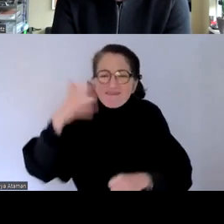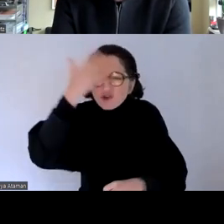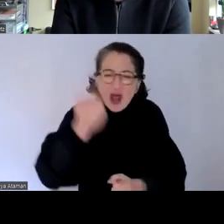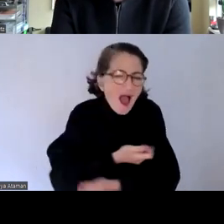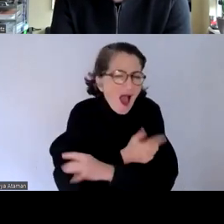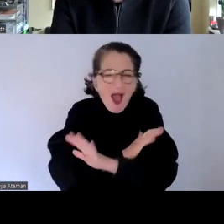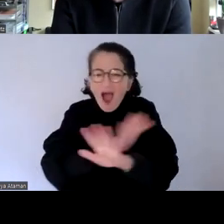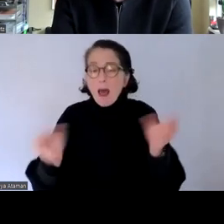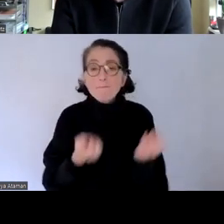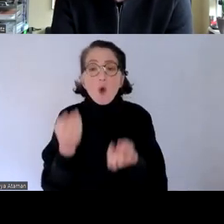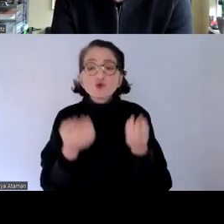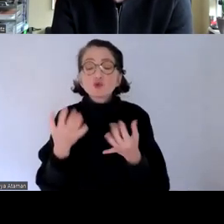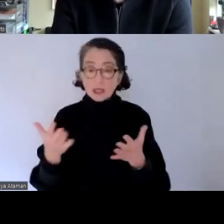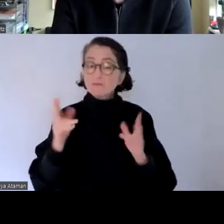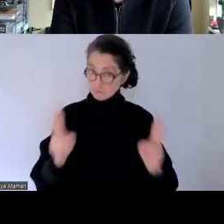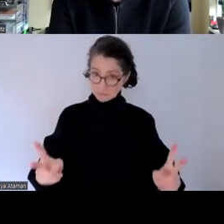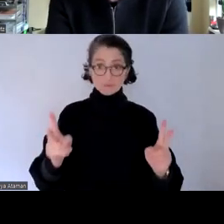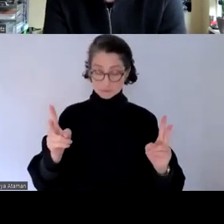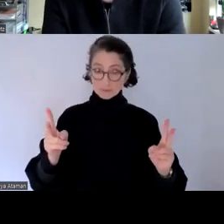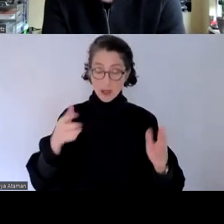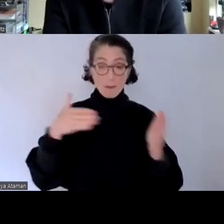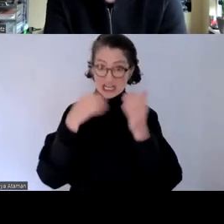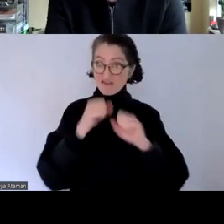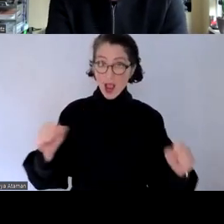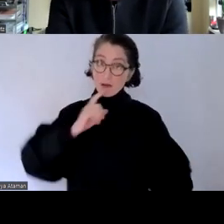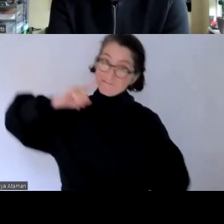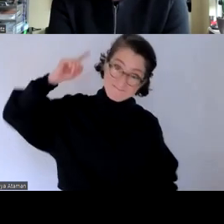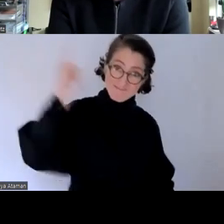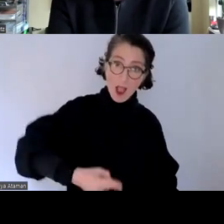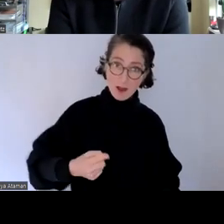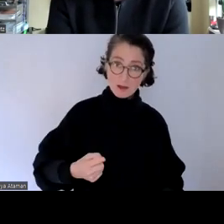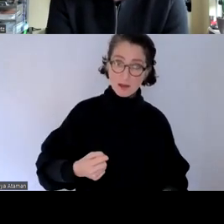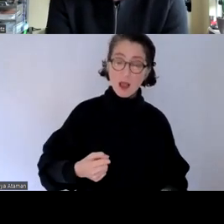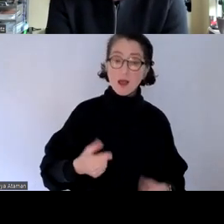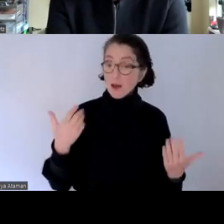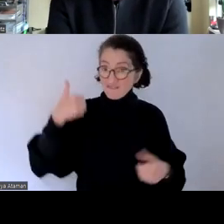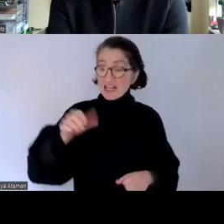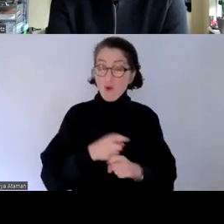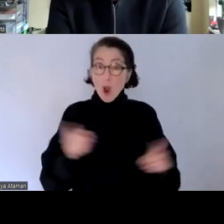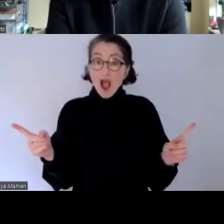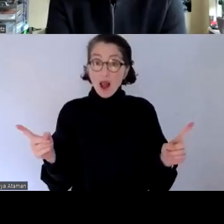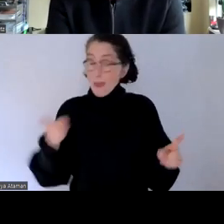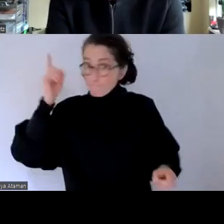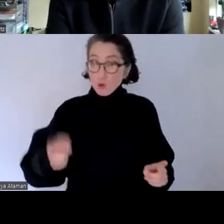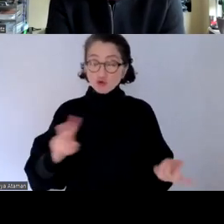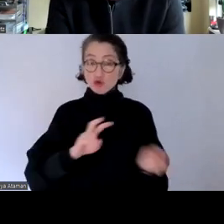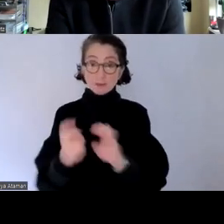barrierefreiheit vorgeschrieben wird und verpflichtend für alle umgesetzt wird